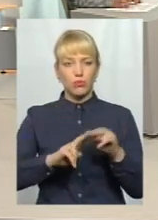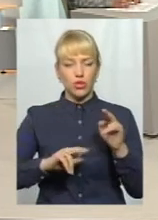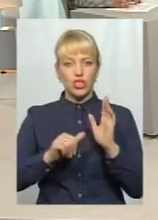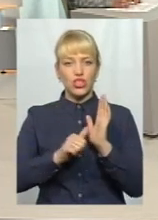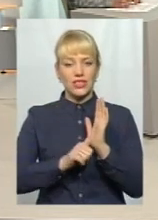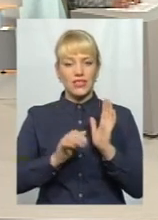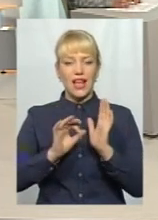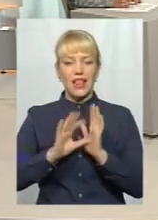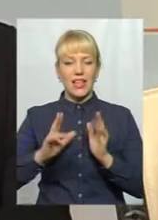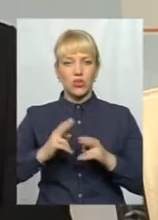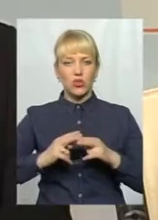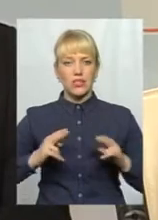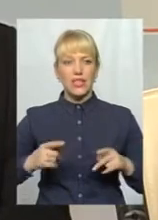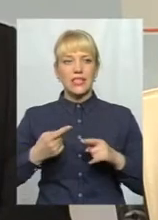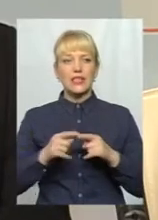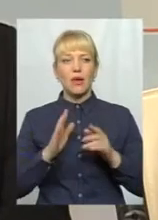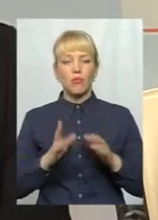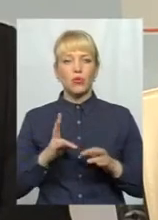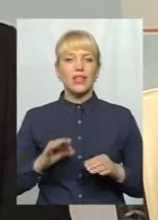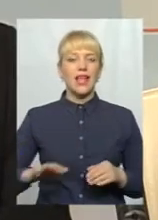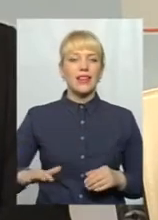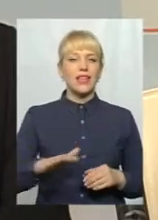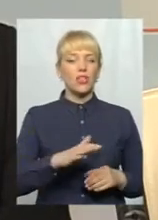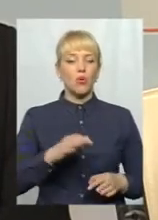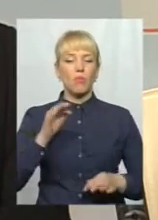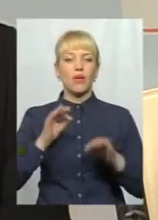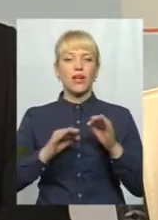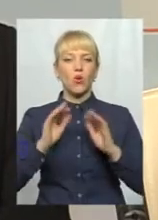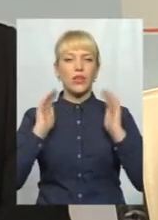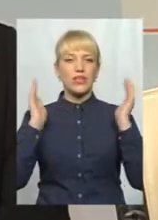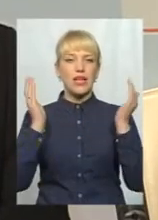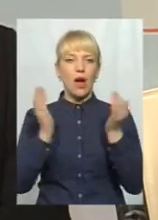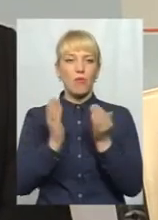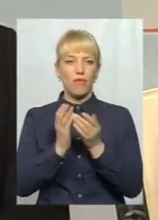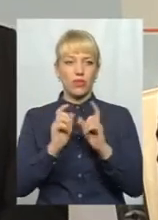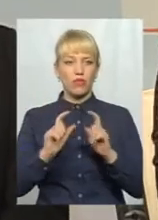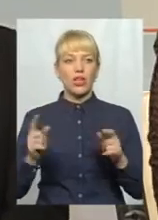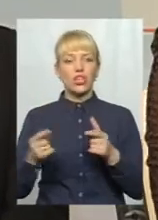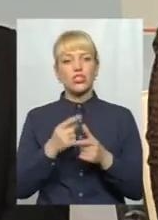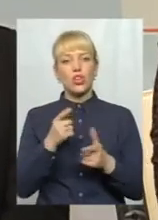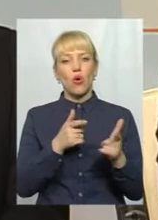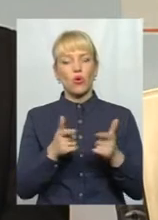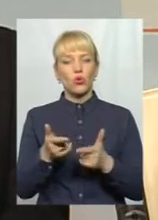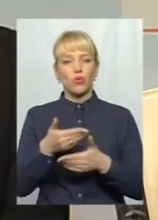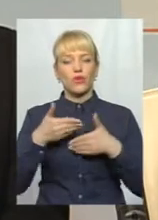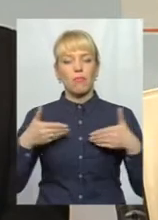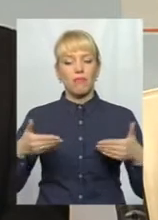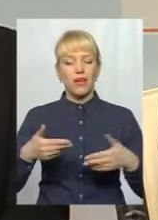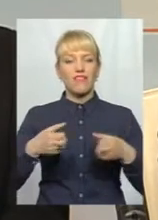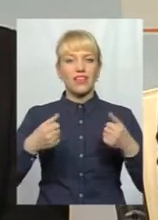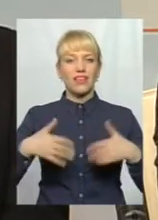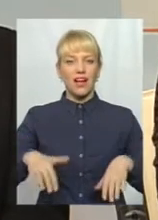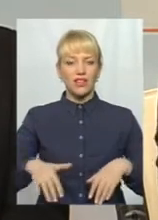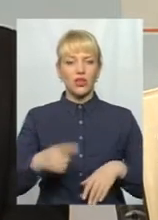території природнозаповідного фонду. І, знову ж таки, чи готові ми втратити одне із семи